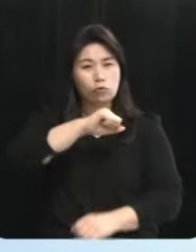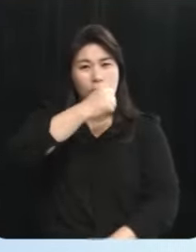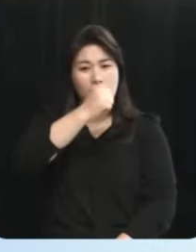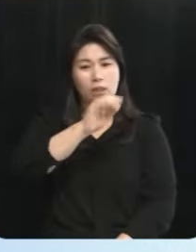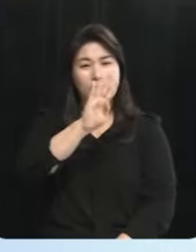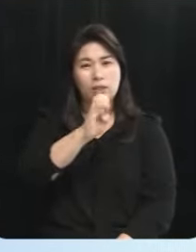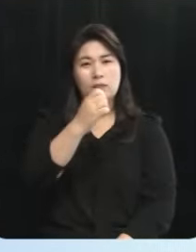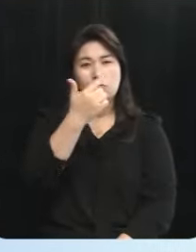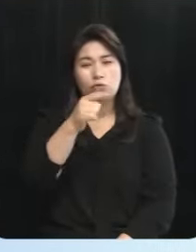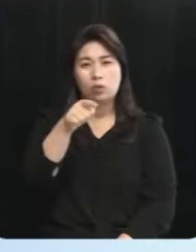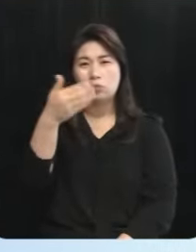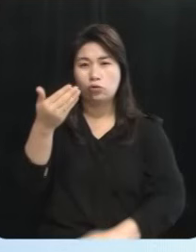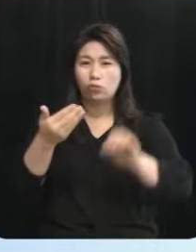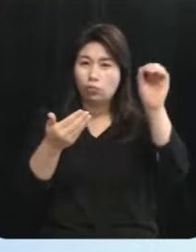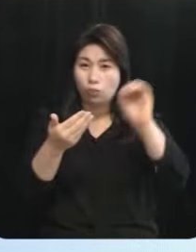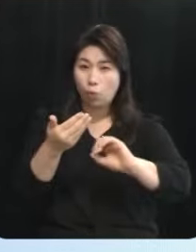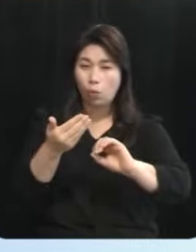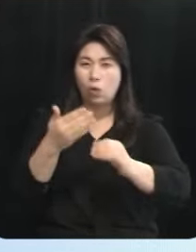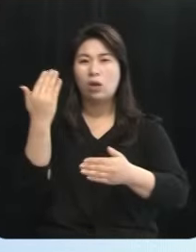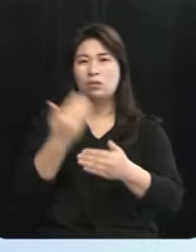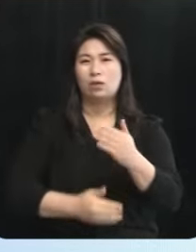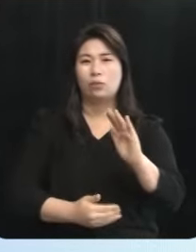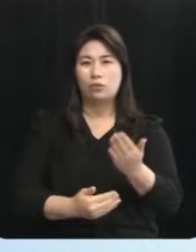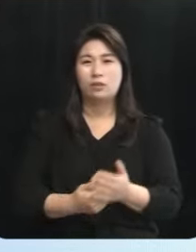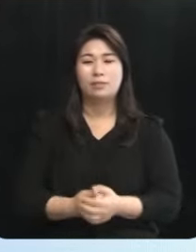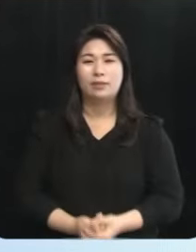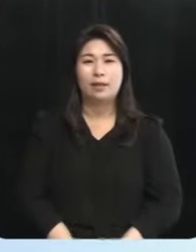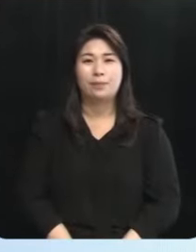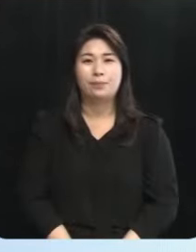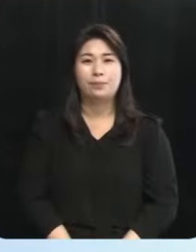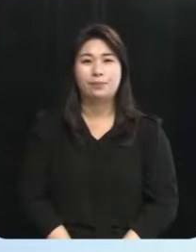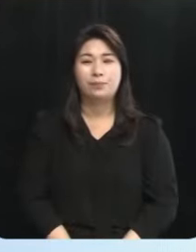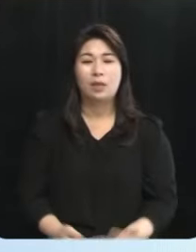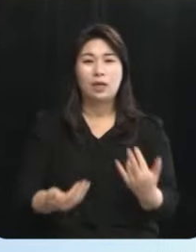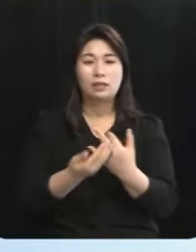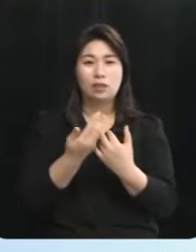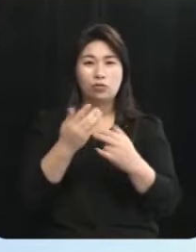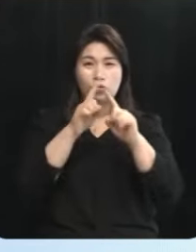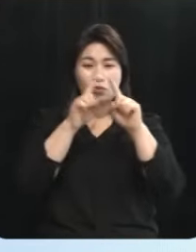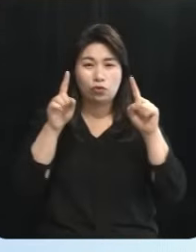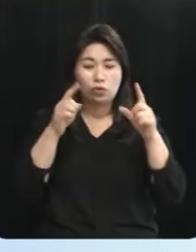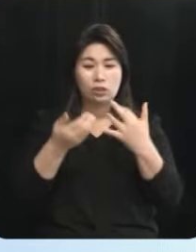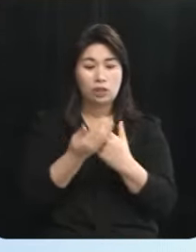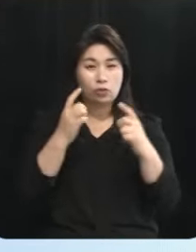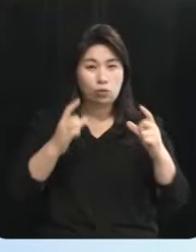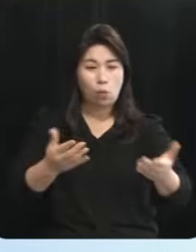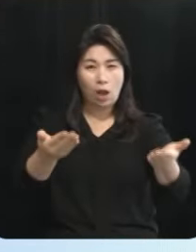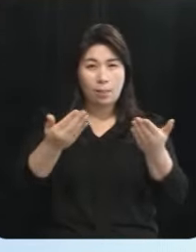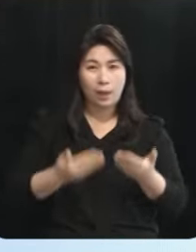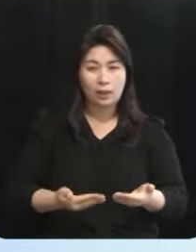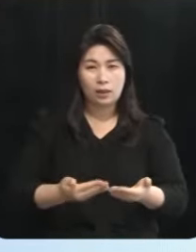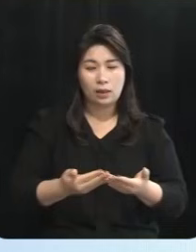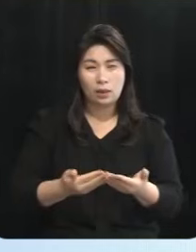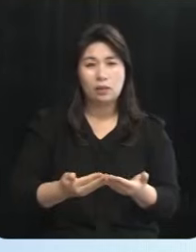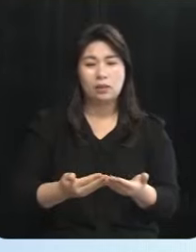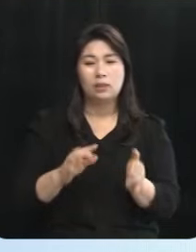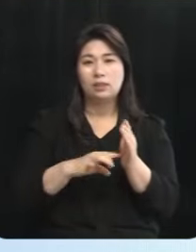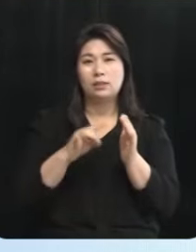46.9%가 삭감됐습니다 제주도가 받는 교부세,